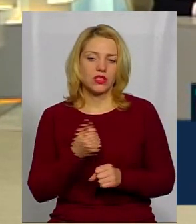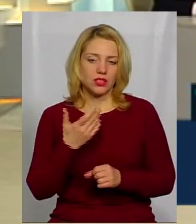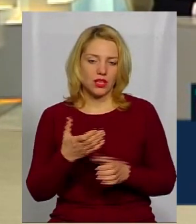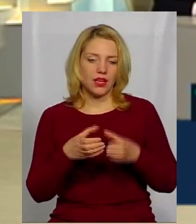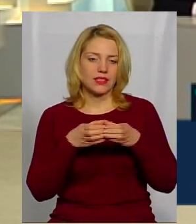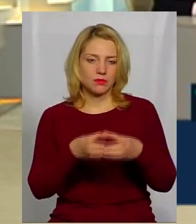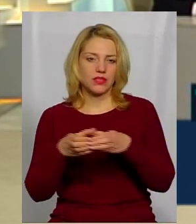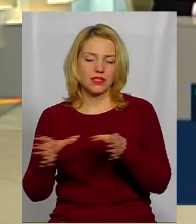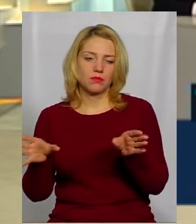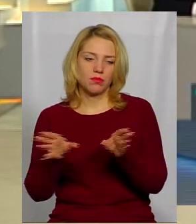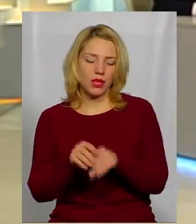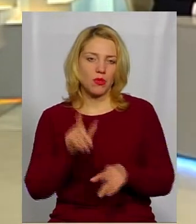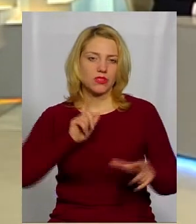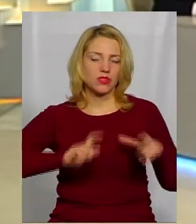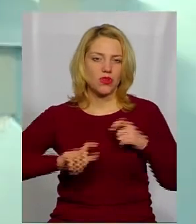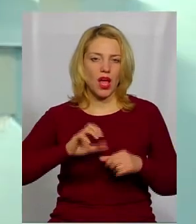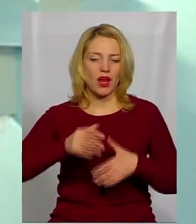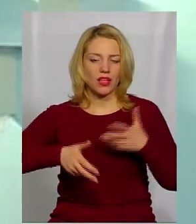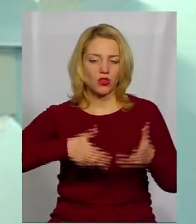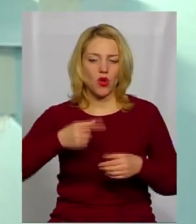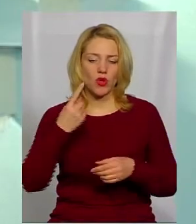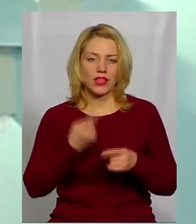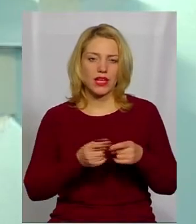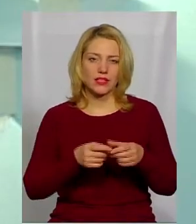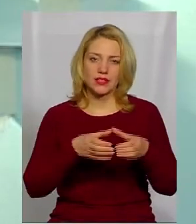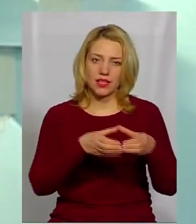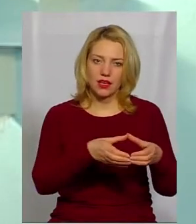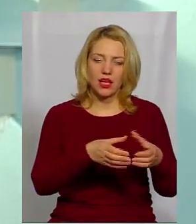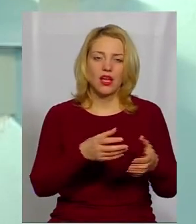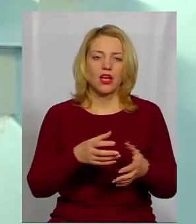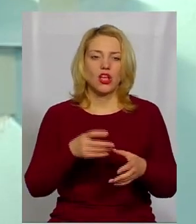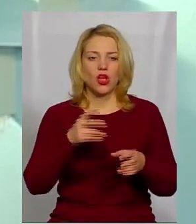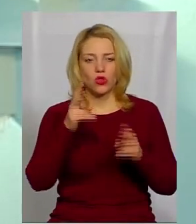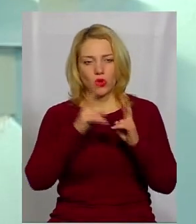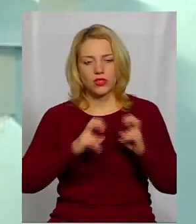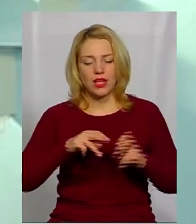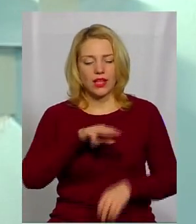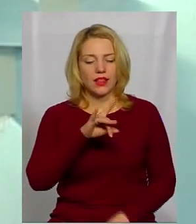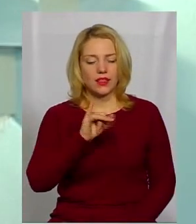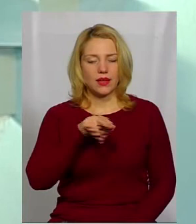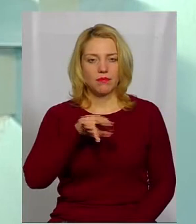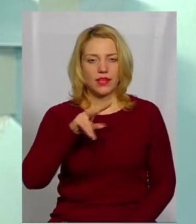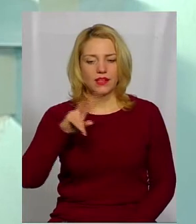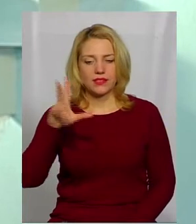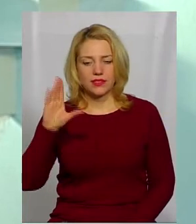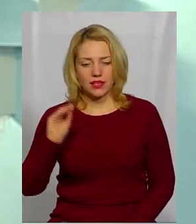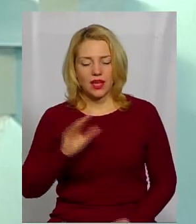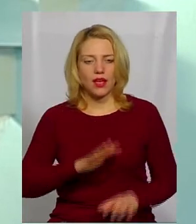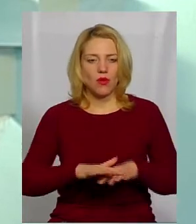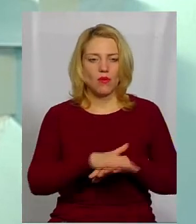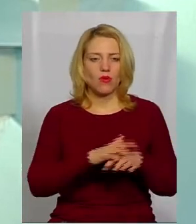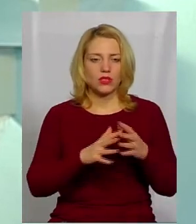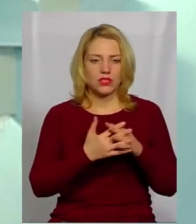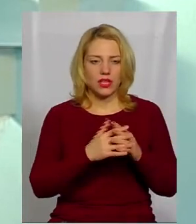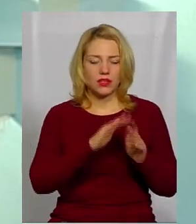спільно з Інститутом археології. Одна з них досліджує Трипільське поселення, якому більше 5 тисяч років під